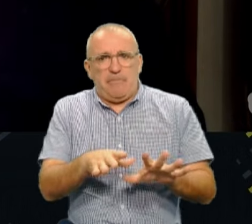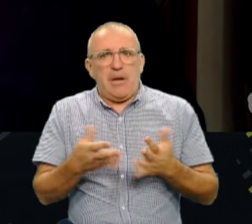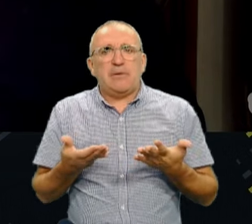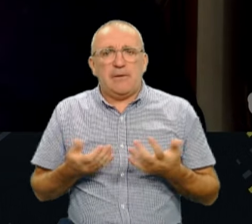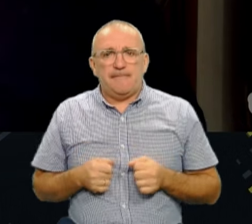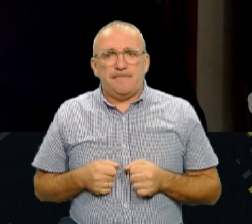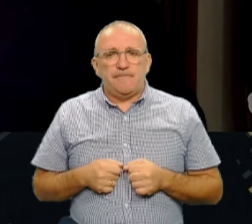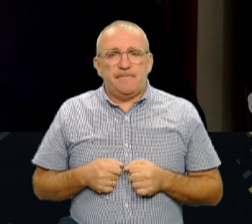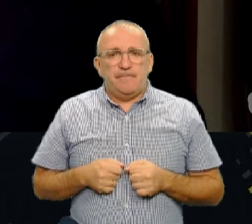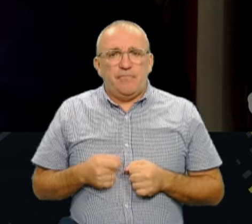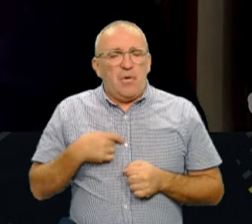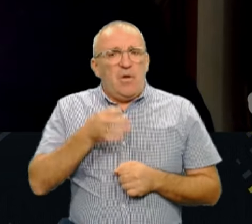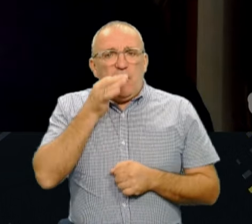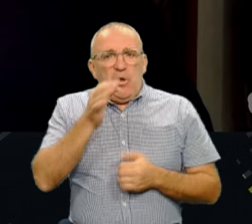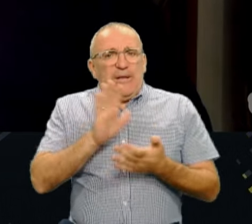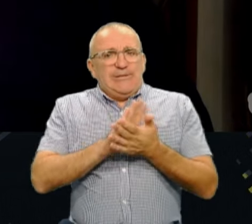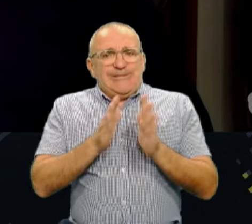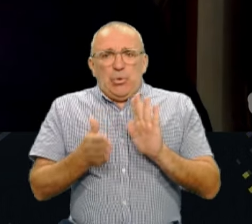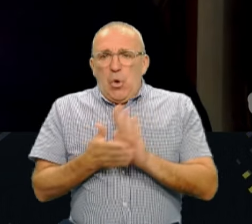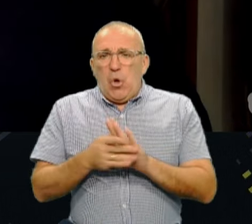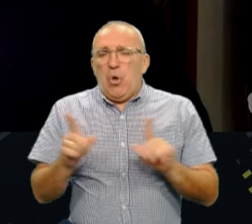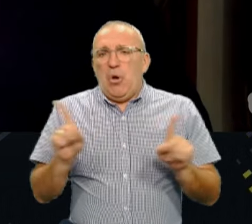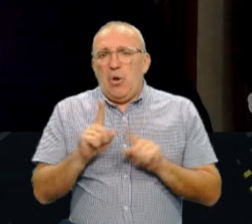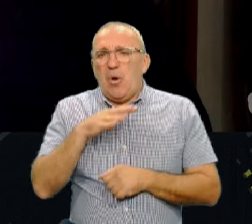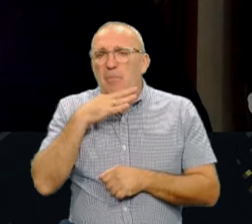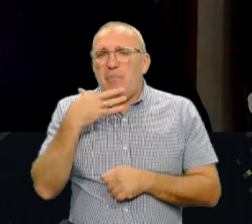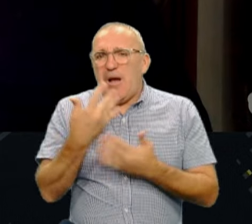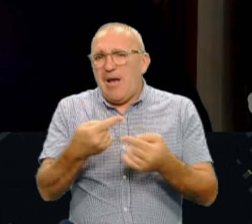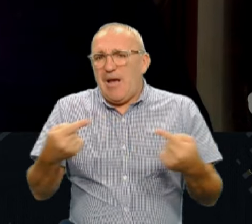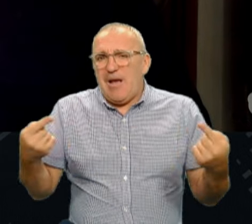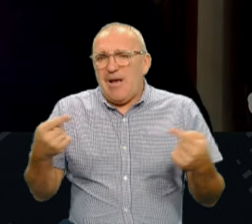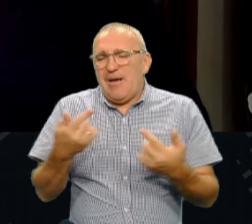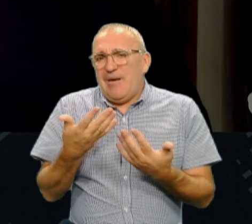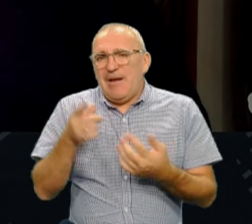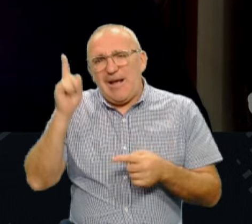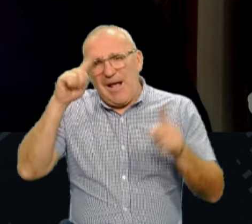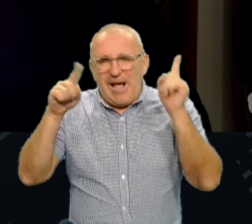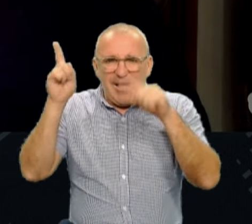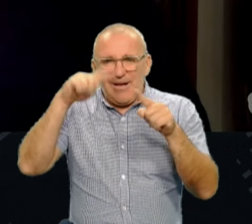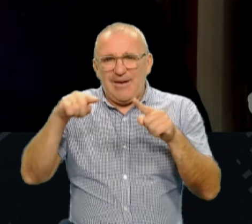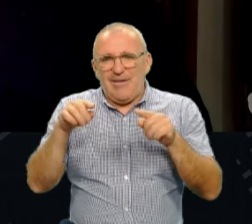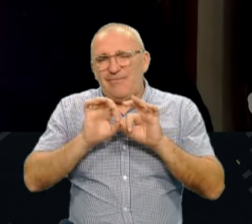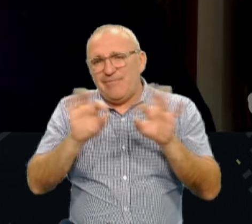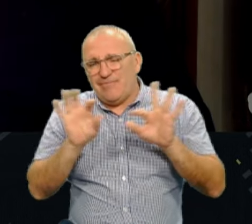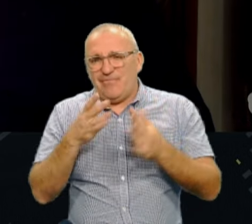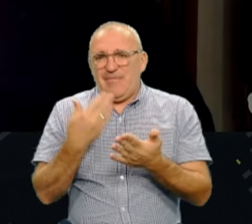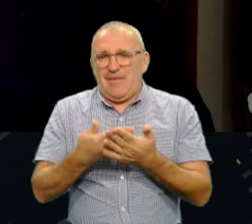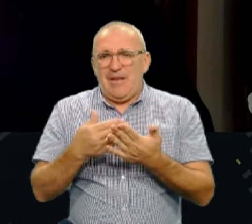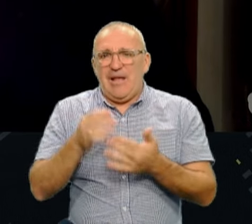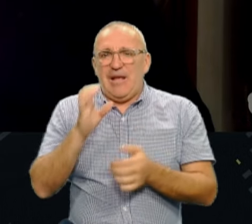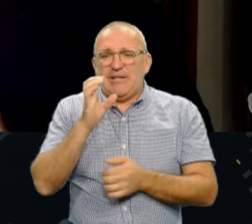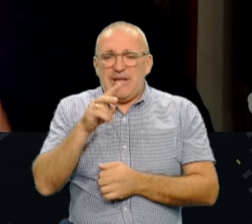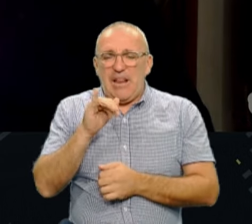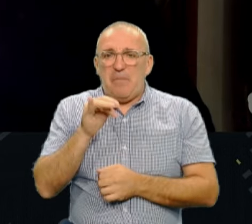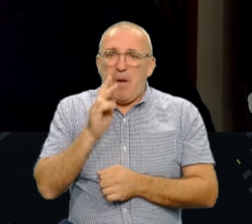Ой, я вам скажу ситуацію, що багато є всяких якихось сказок, якихось повір, що, наприклад, слимак, якщо їсть, то вже